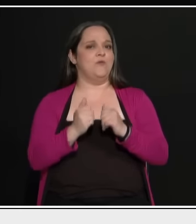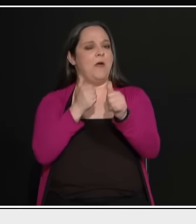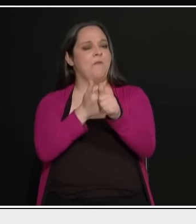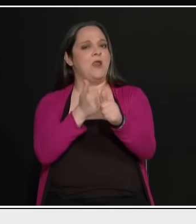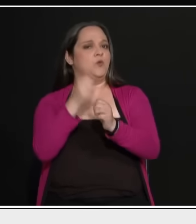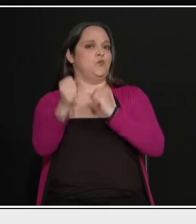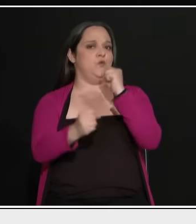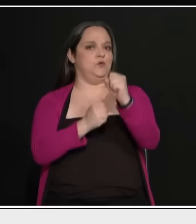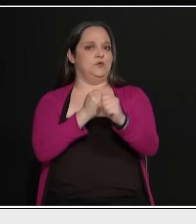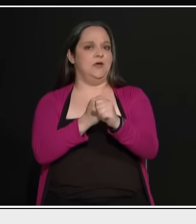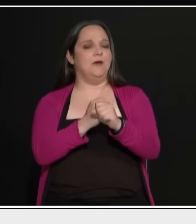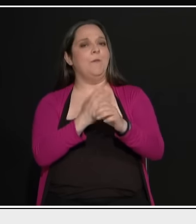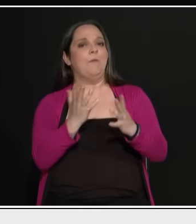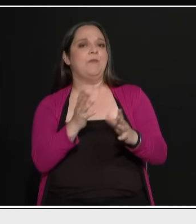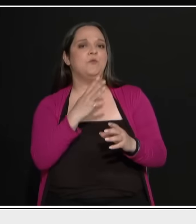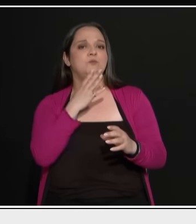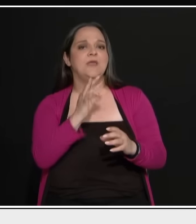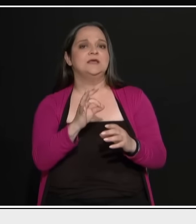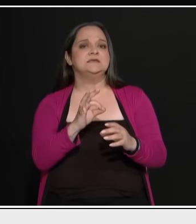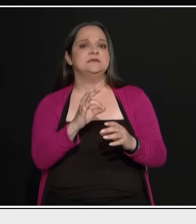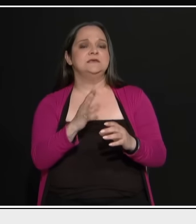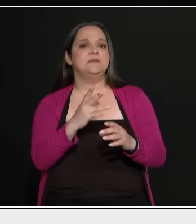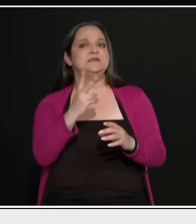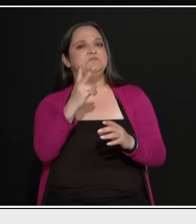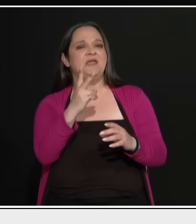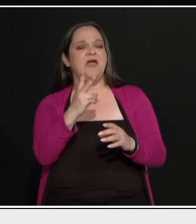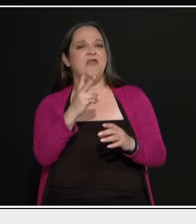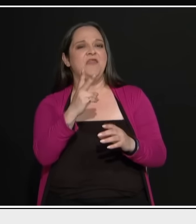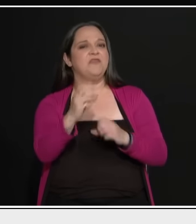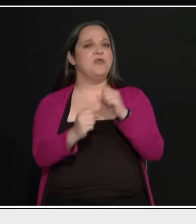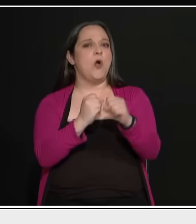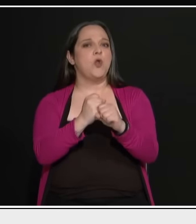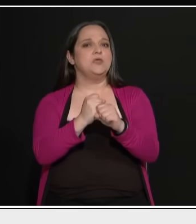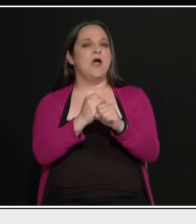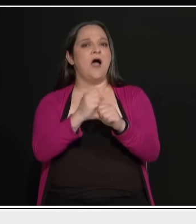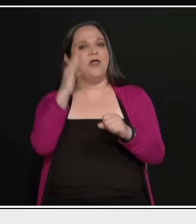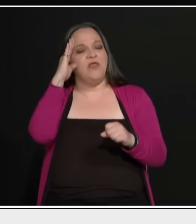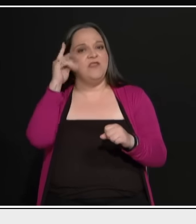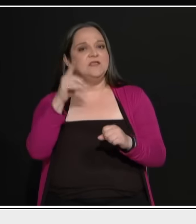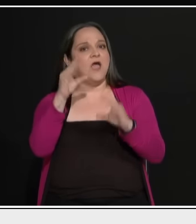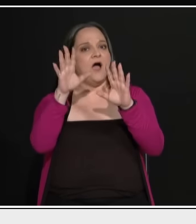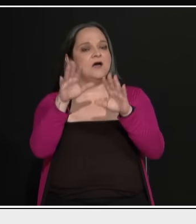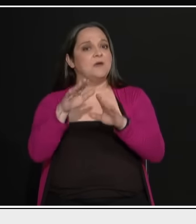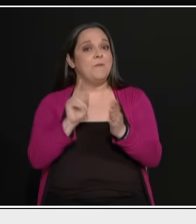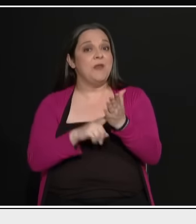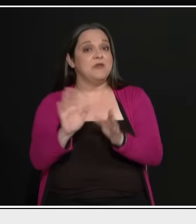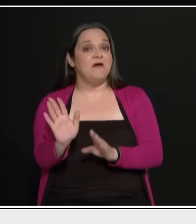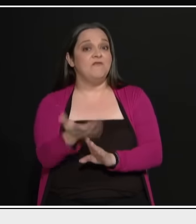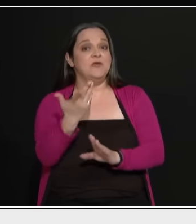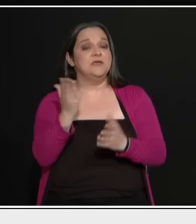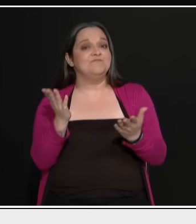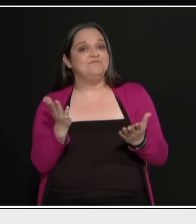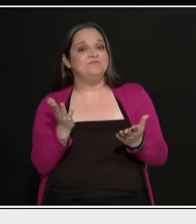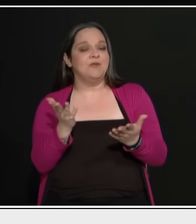Μήπως είναι λίγο ισοπεδωτικό να λέμε δύο και έξω. Μπορεί κάποιος άνθρωπος να είναι πολύ άξιος, να τον αγαπάει και ο κόσμος, να τον εμπιστεύεται